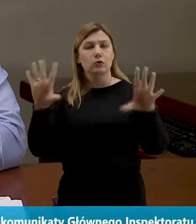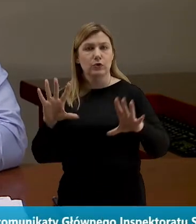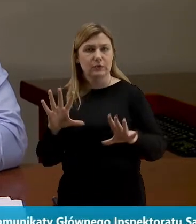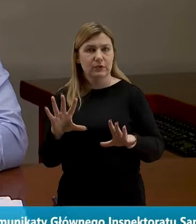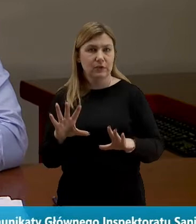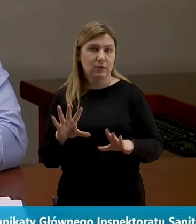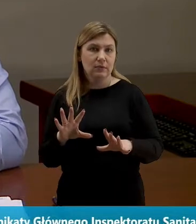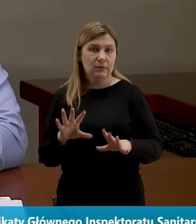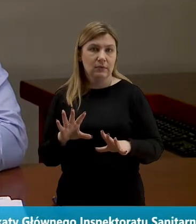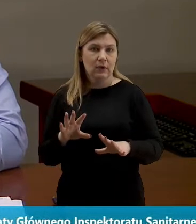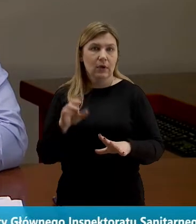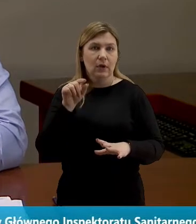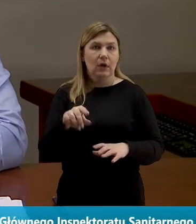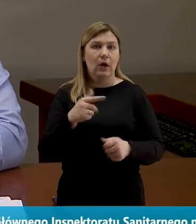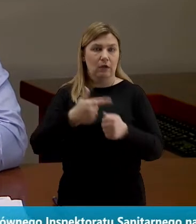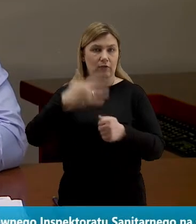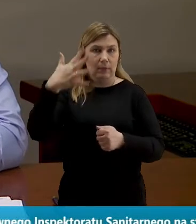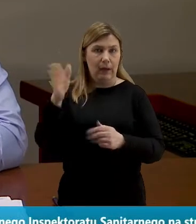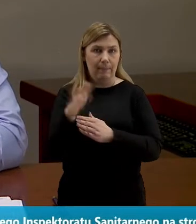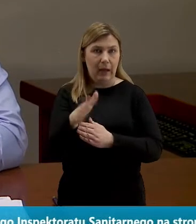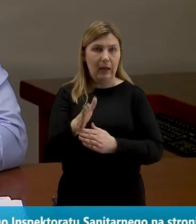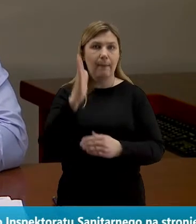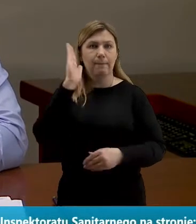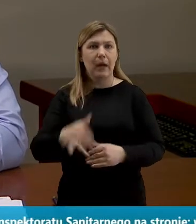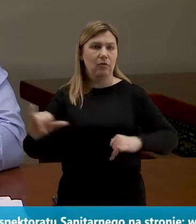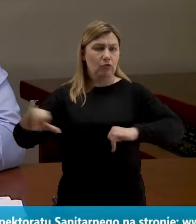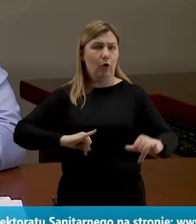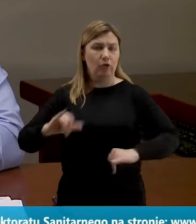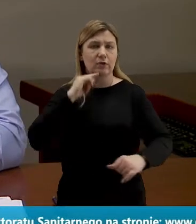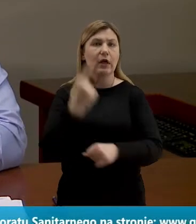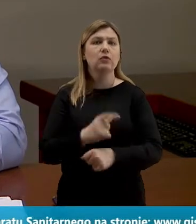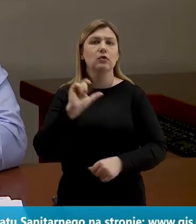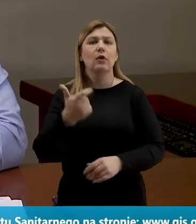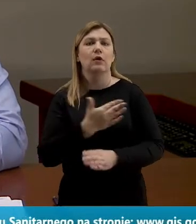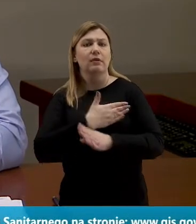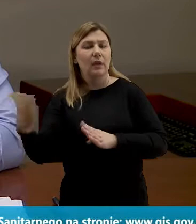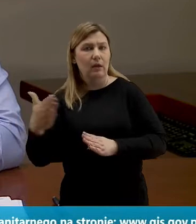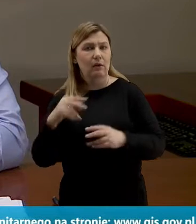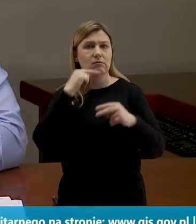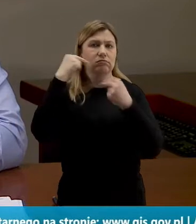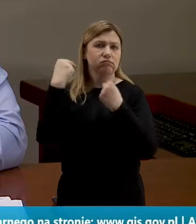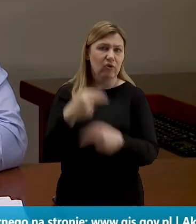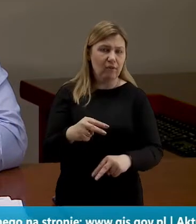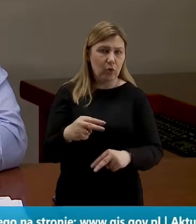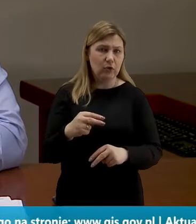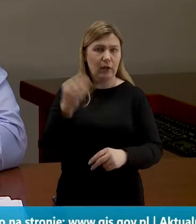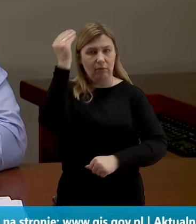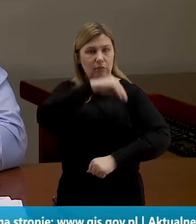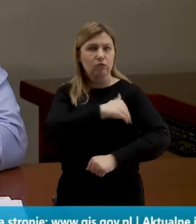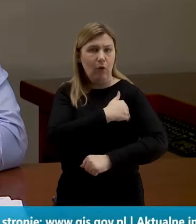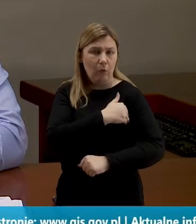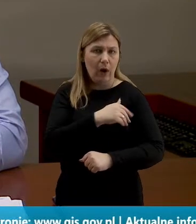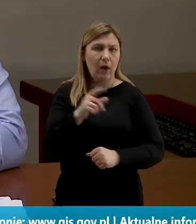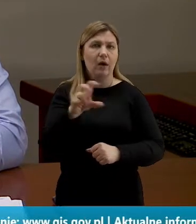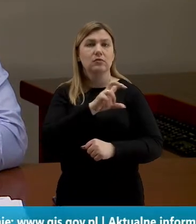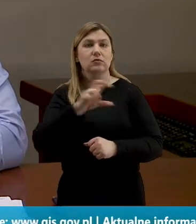Oczywiście w okolicy 25 marca zostaną podjęte na poziomie rządowym decyzje co do przywrócenia nauki w szkołach